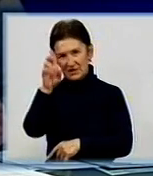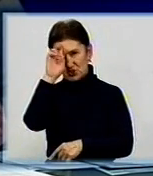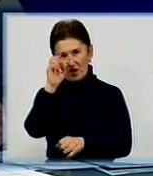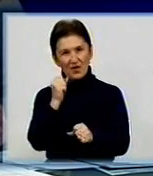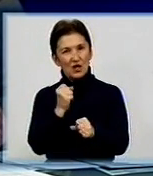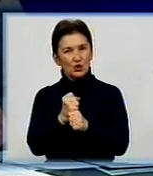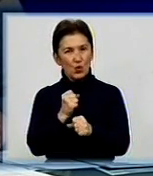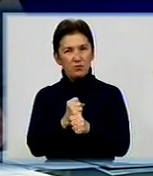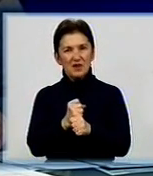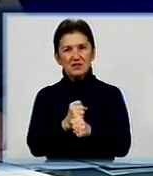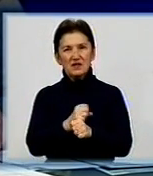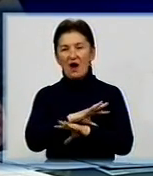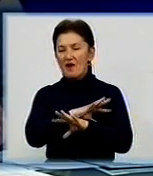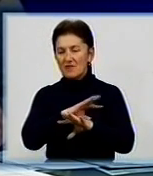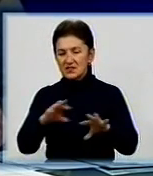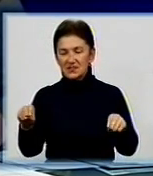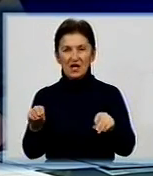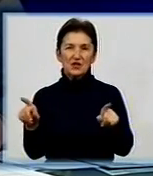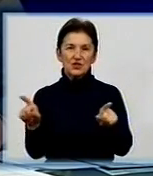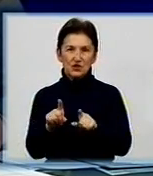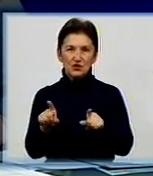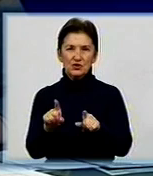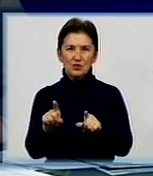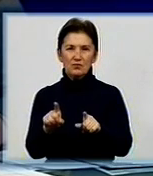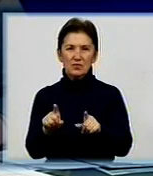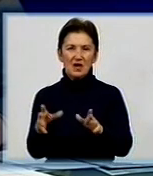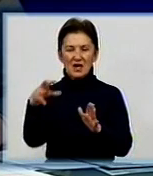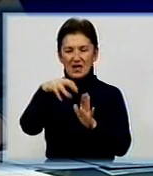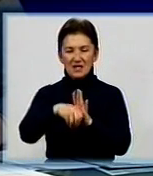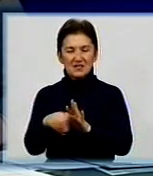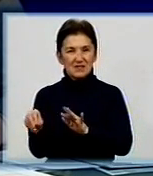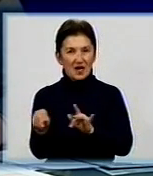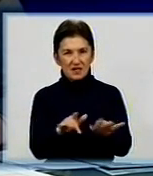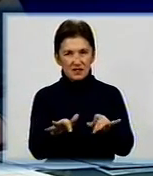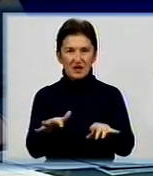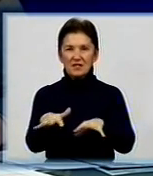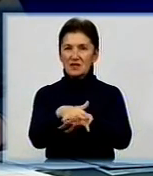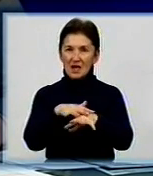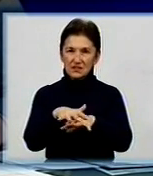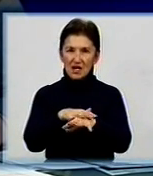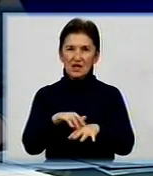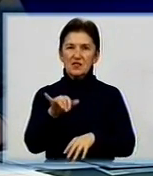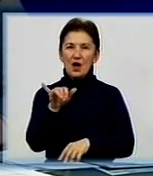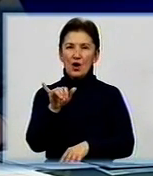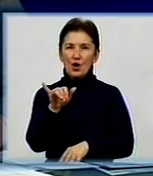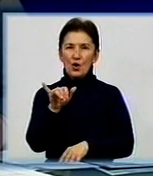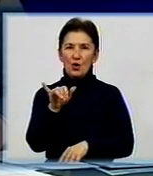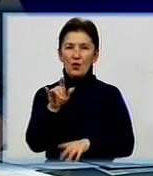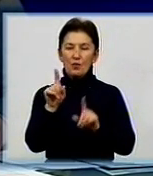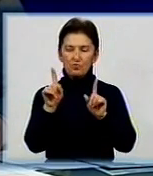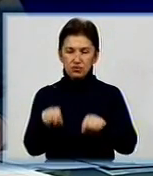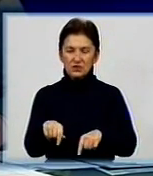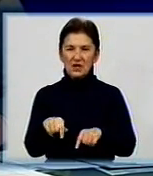робить все для того, щоб задіяти сектор населення у, скажімо так, нехай